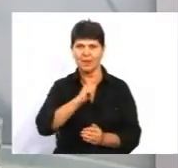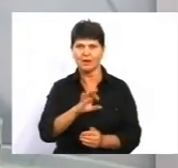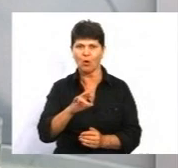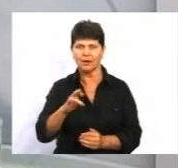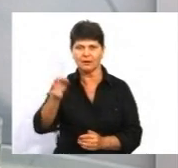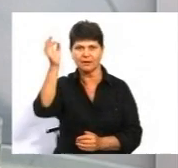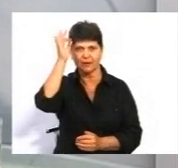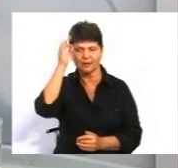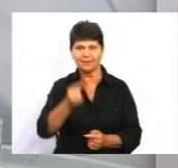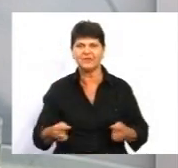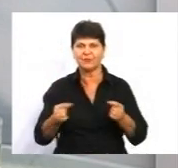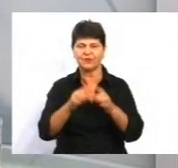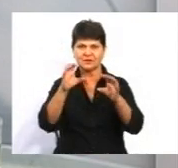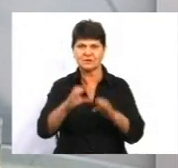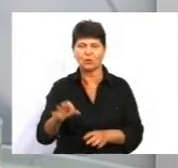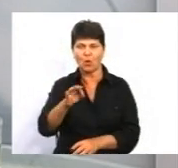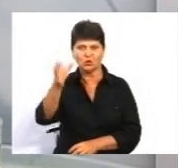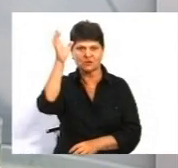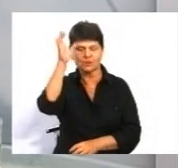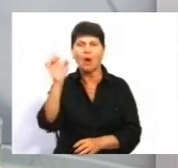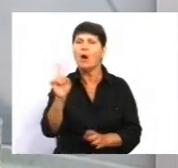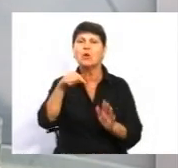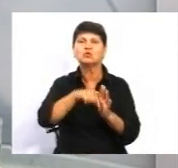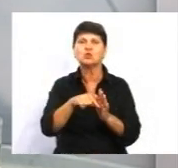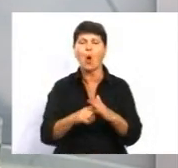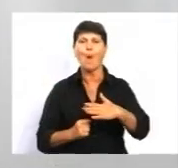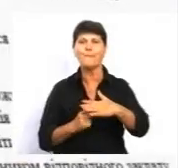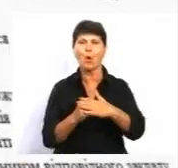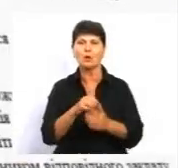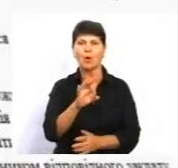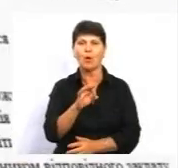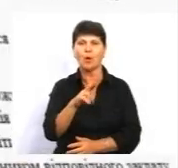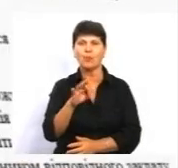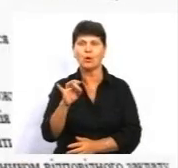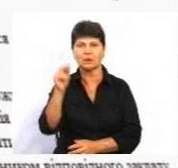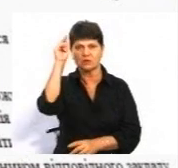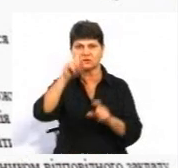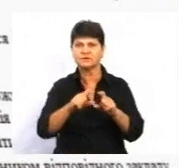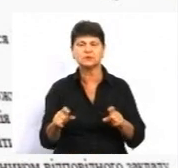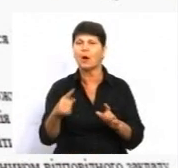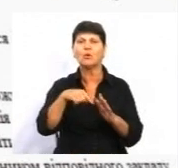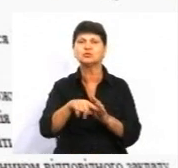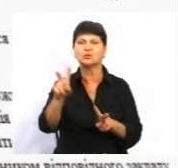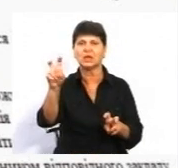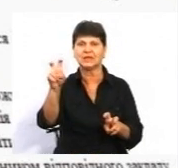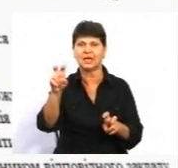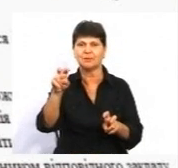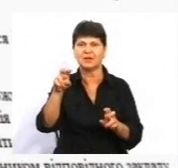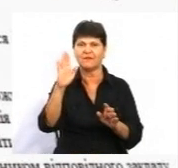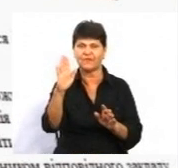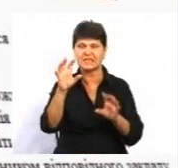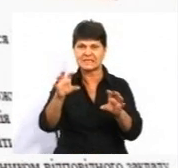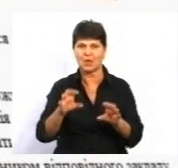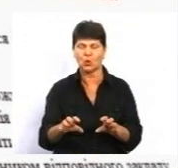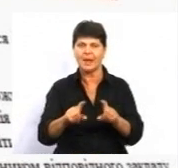закону України про освіту, що таке опорна школа, наступну інфографіку демонструємо. Опорний заклад освіти, є такий термін в законі, це